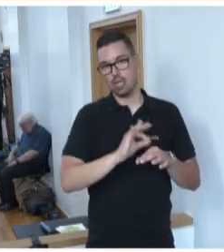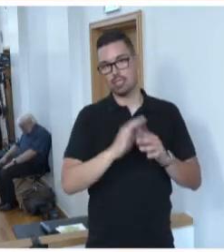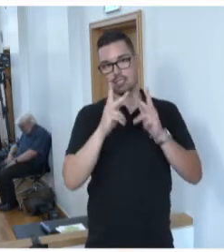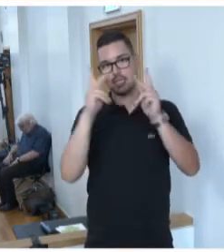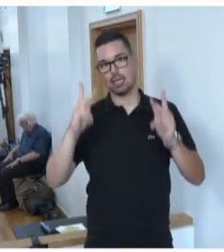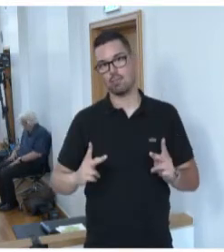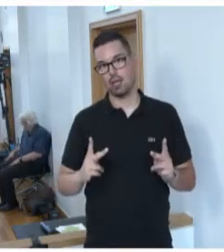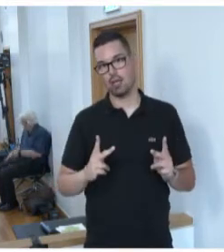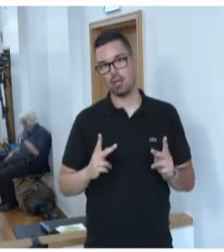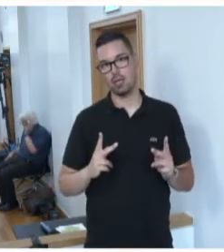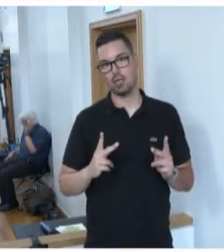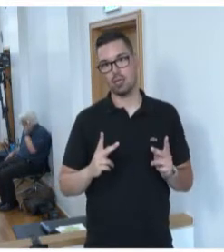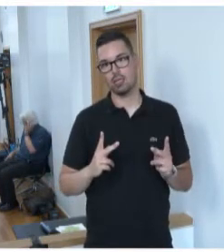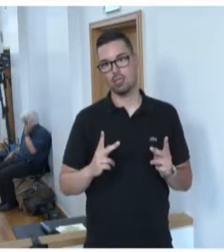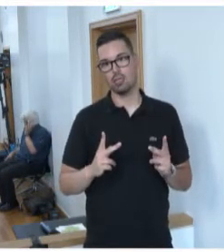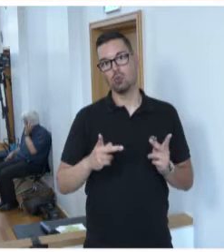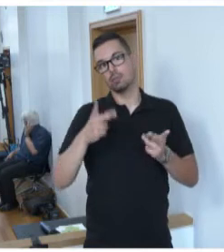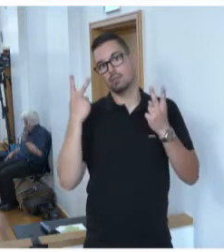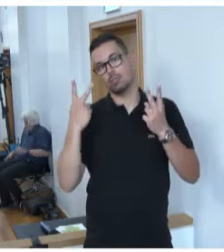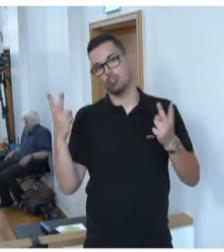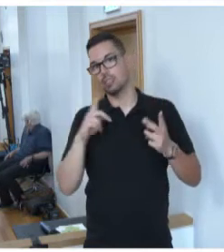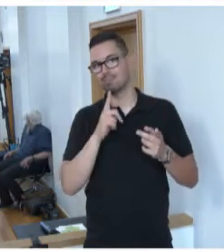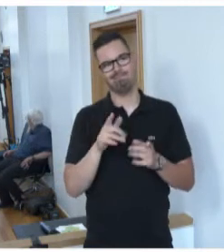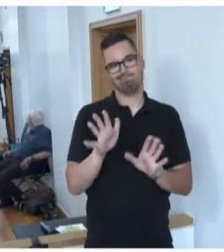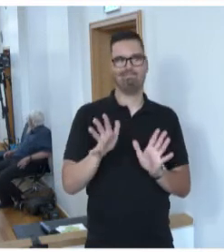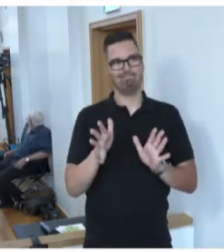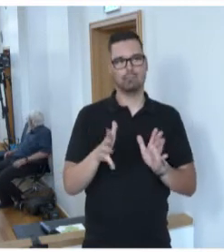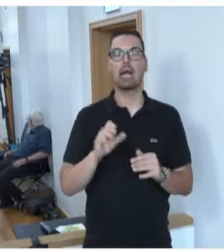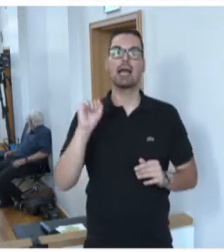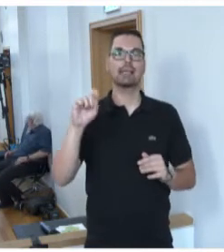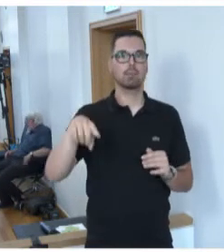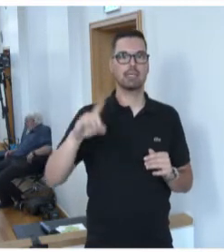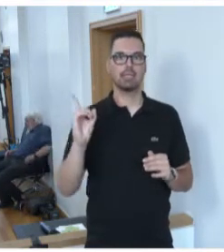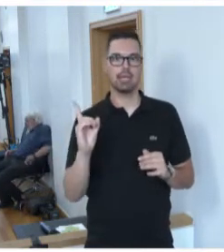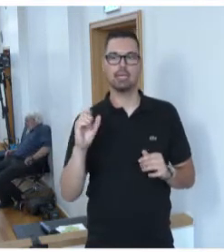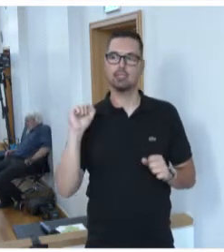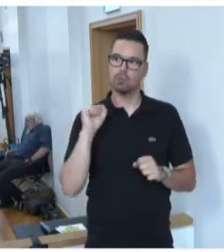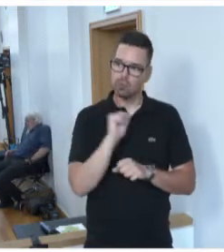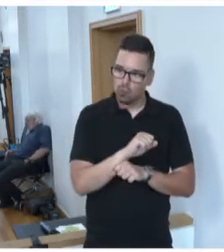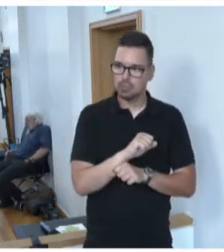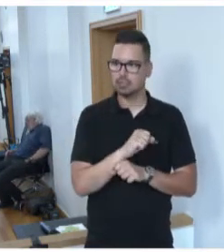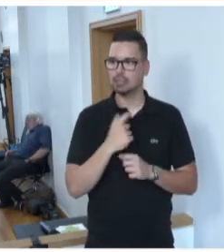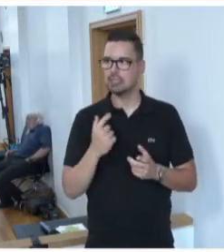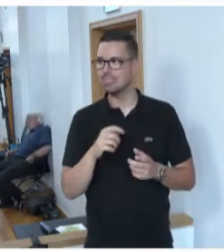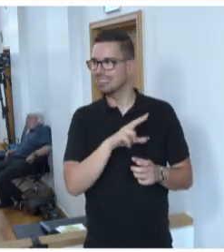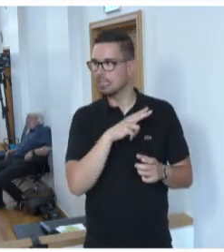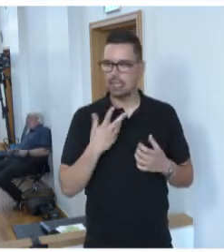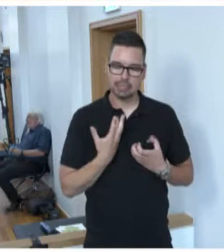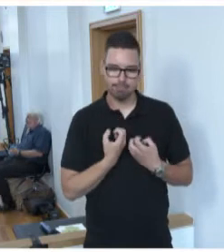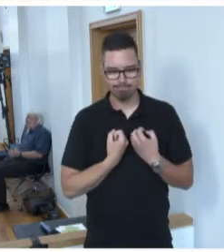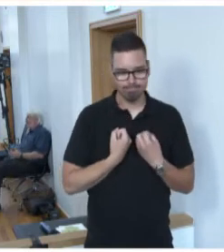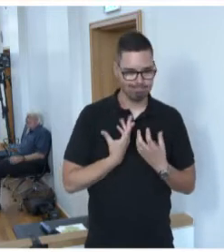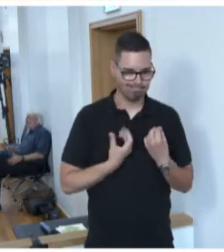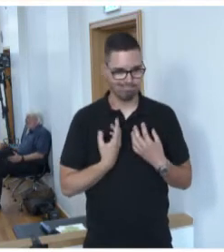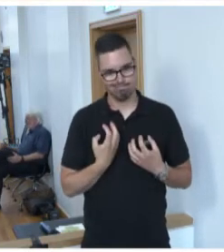Einwände weiterhin für gewichtig. Wir haben als SPD-Fraktion dennoch lange mit uns gerungen, ob wir